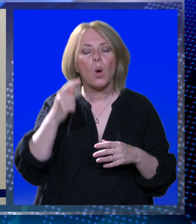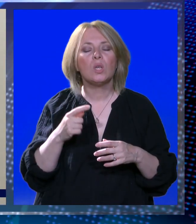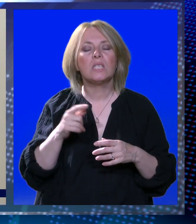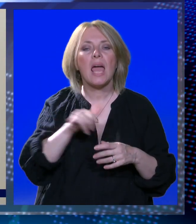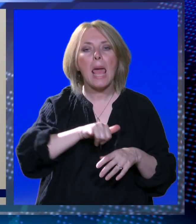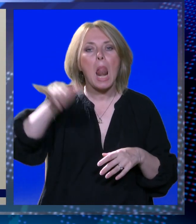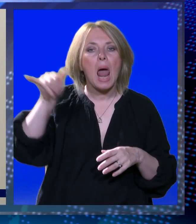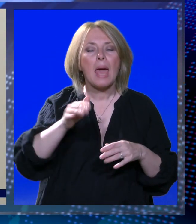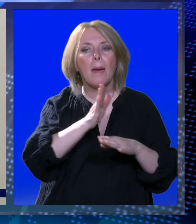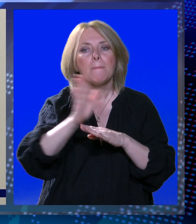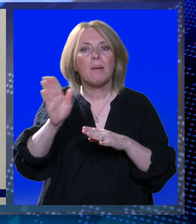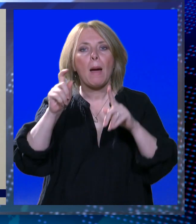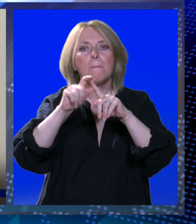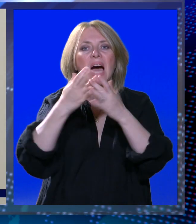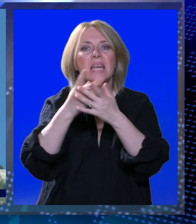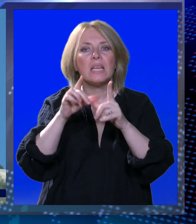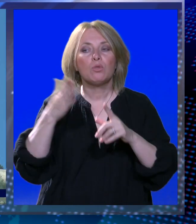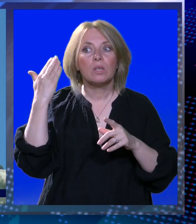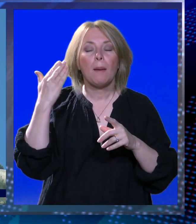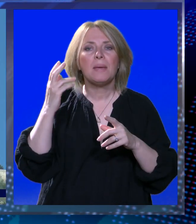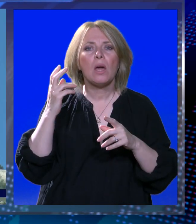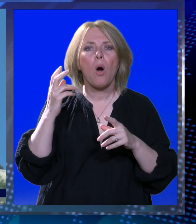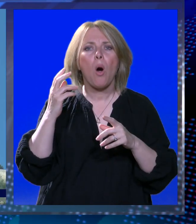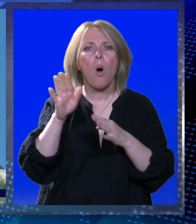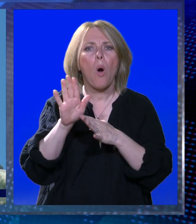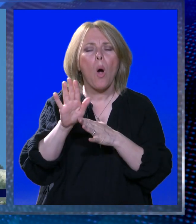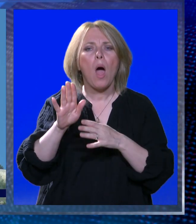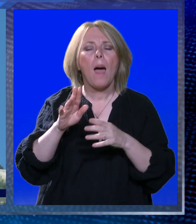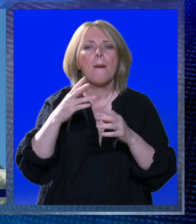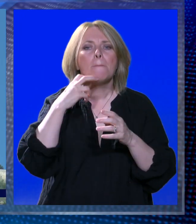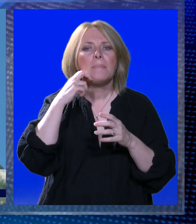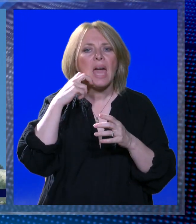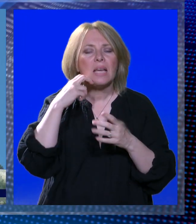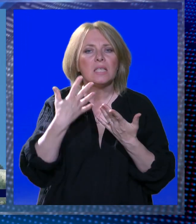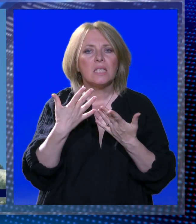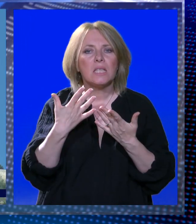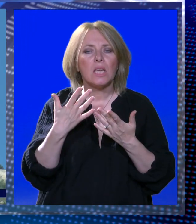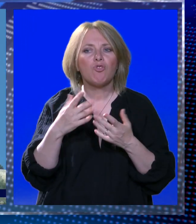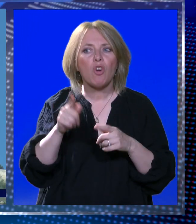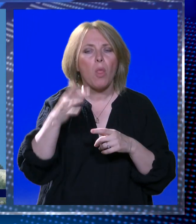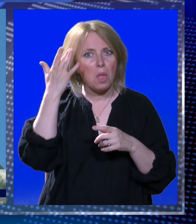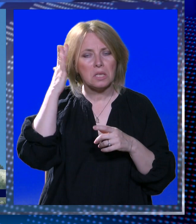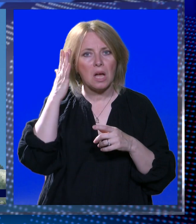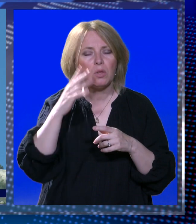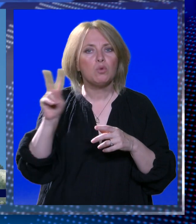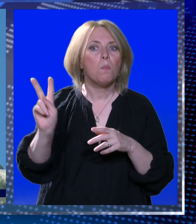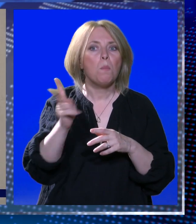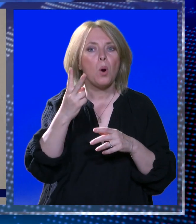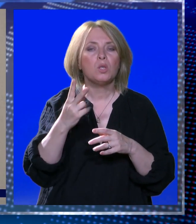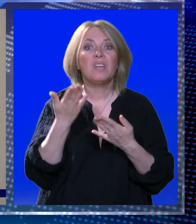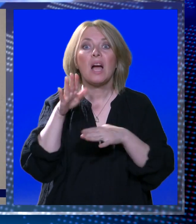i bivši predsjednik Republike Hrvatske Stjepan Mesić, no tada, kako navodi, nije znao da su obojica pozvani u svojstvu svjedoka.